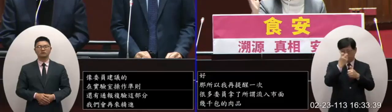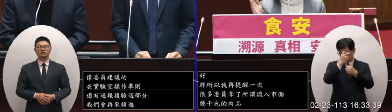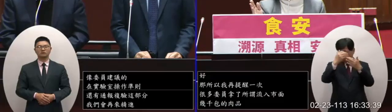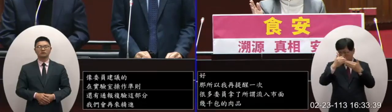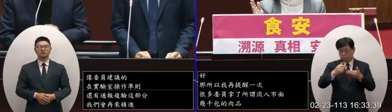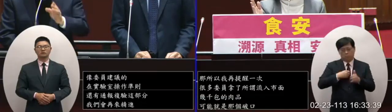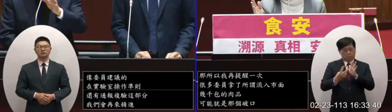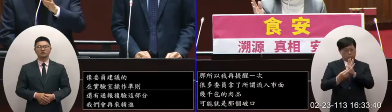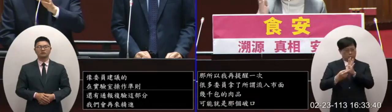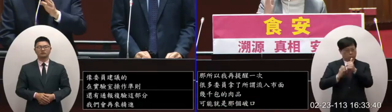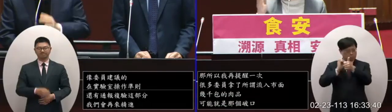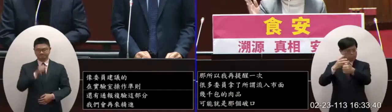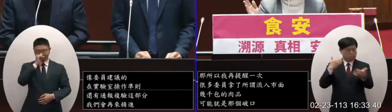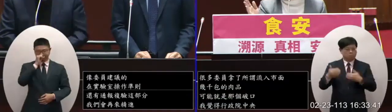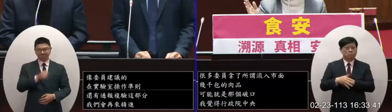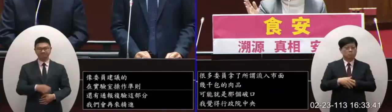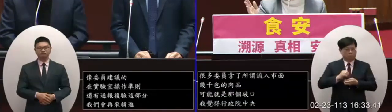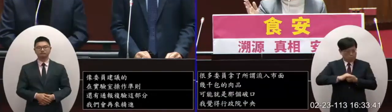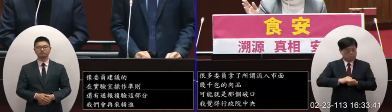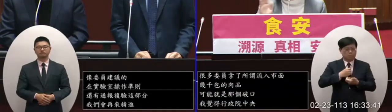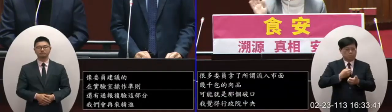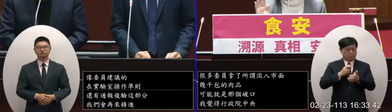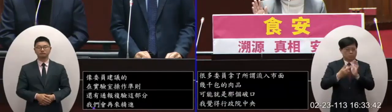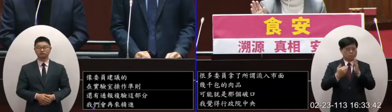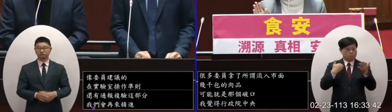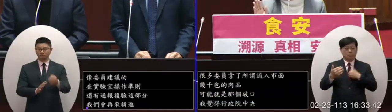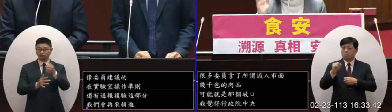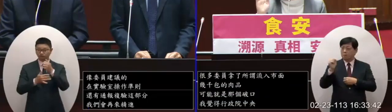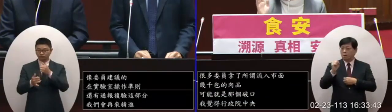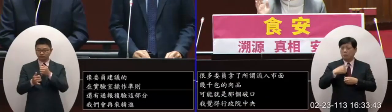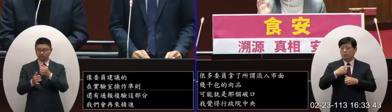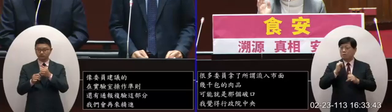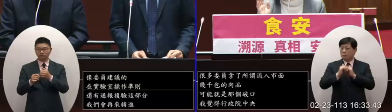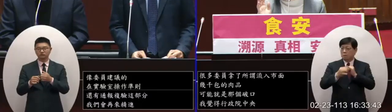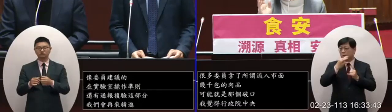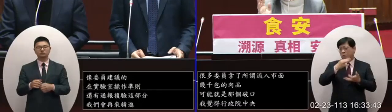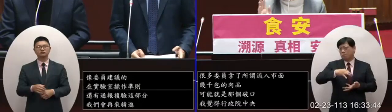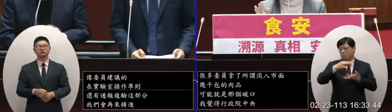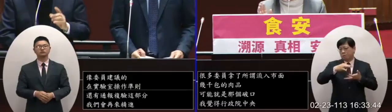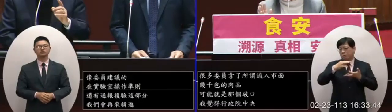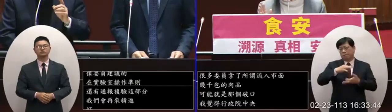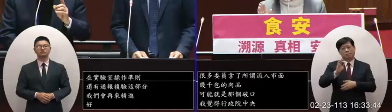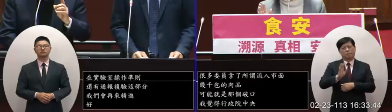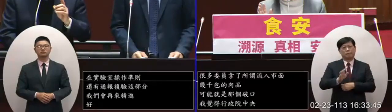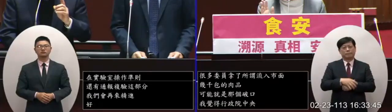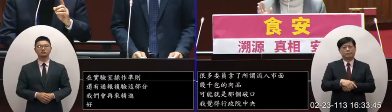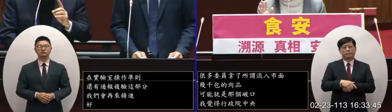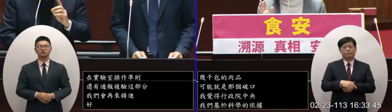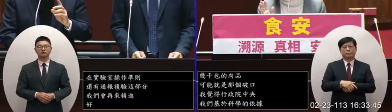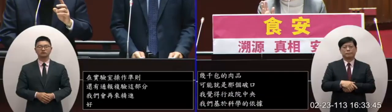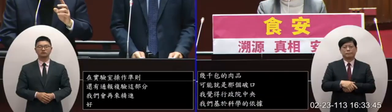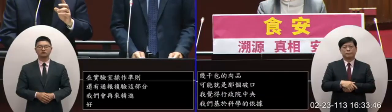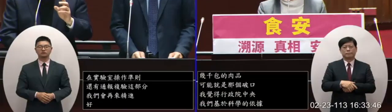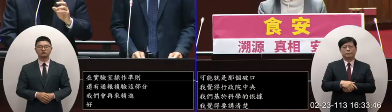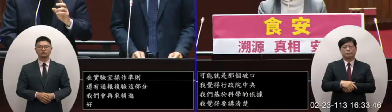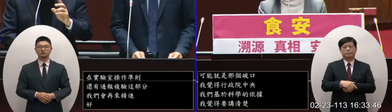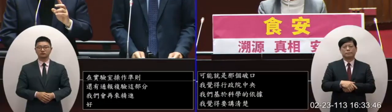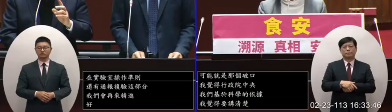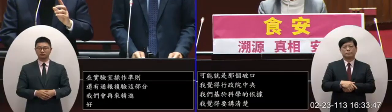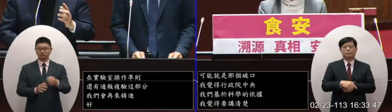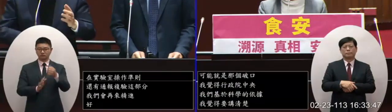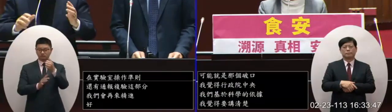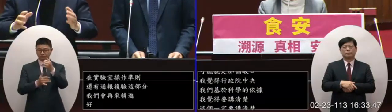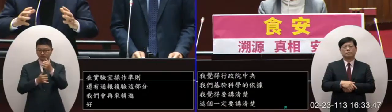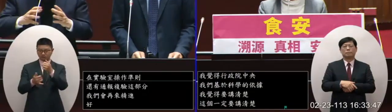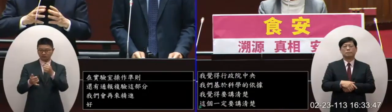我覺得要講清楚這個一定要講清楚不要造成民心的這個不安那個委員那個委